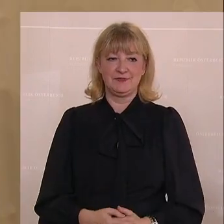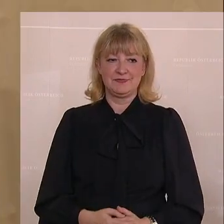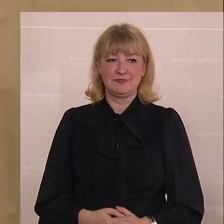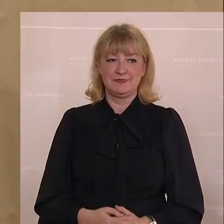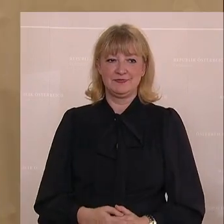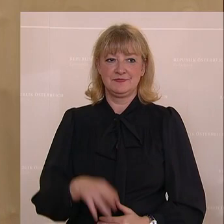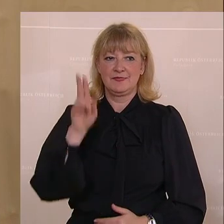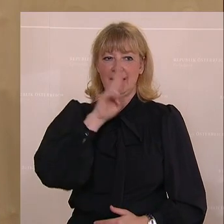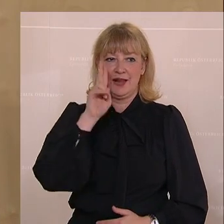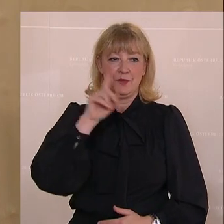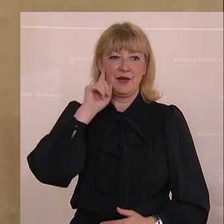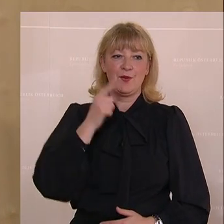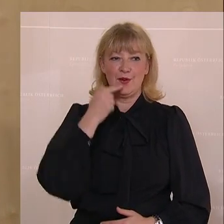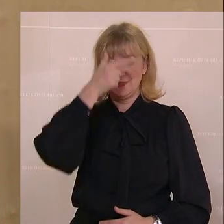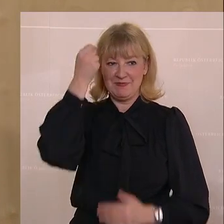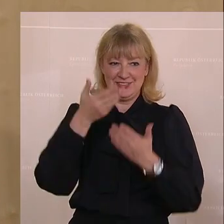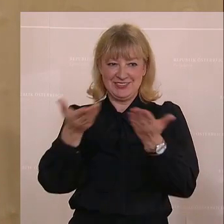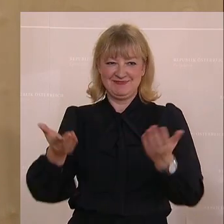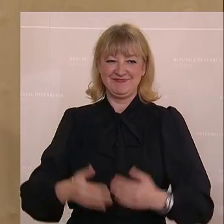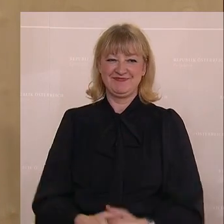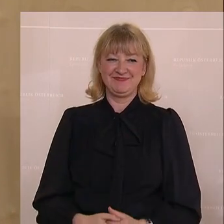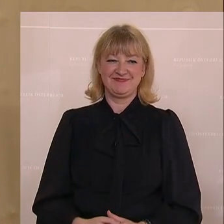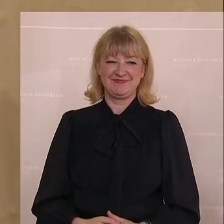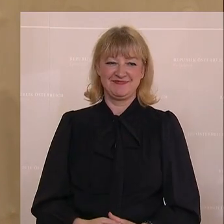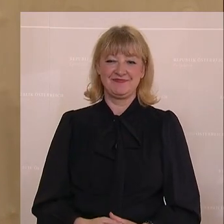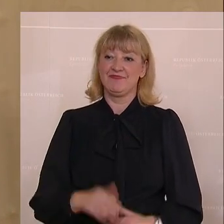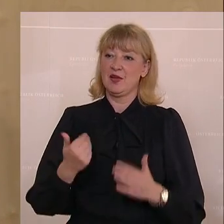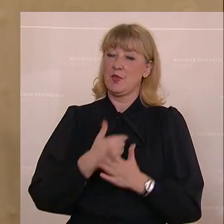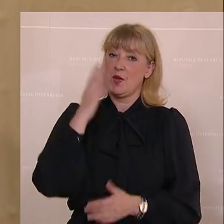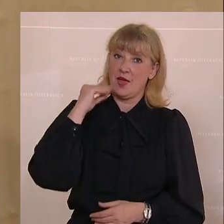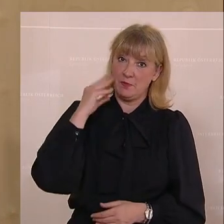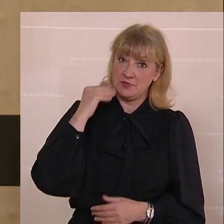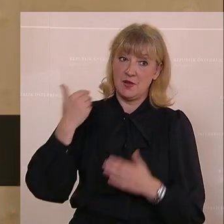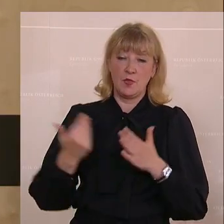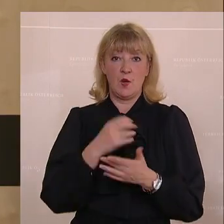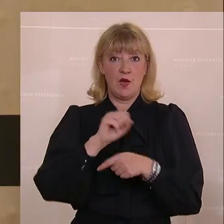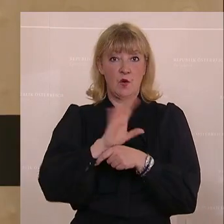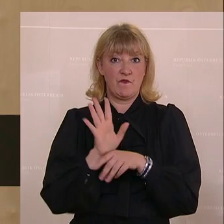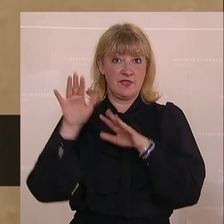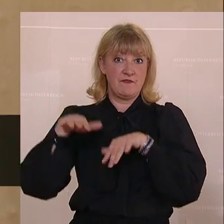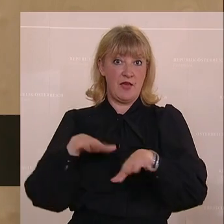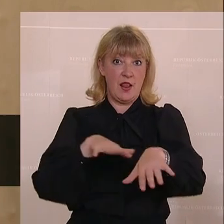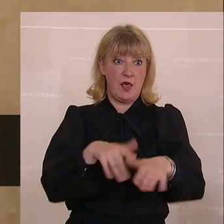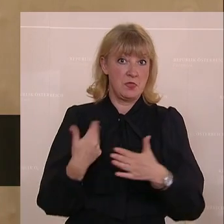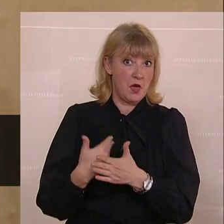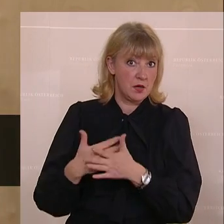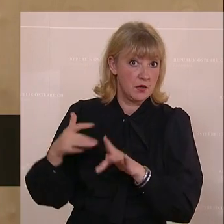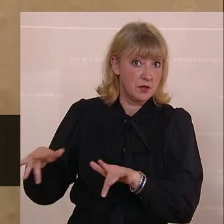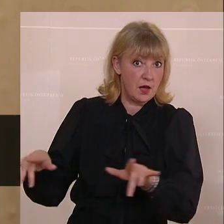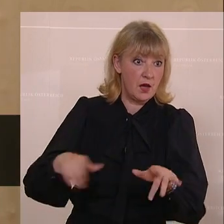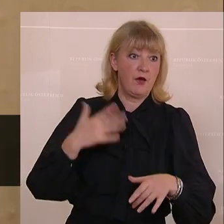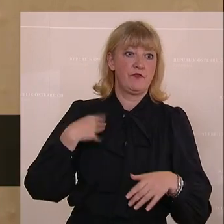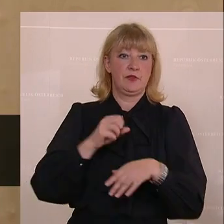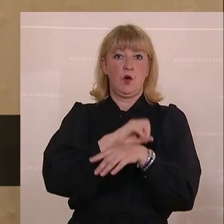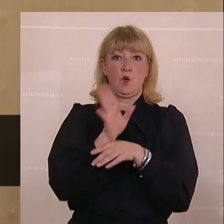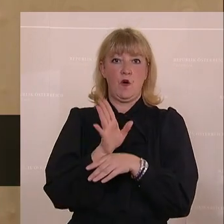gehörlose Menschen. Ein neuer Herbst, eine neue Covid-Welle in den Nachrichten und schon wieder ein Covid